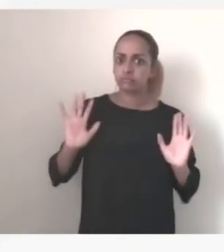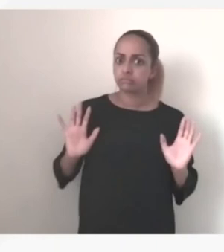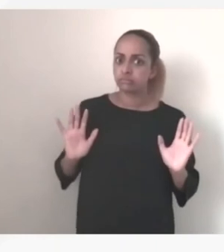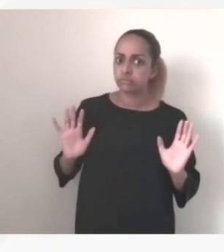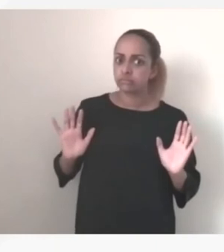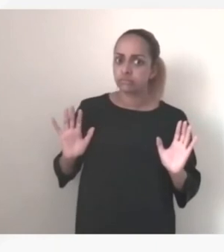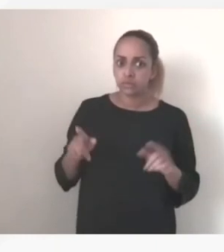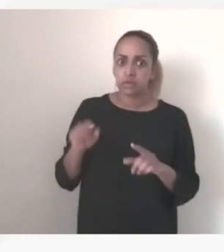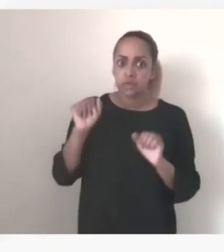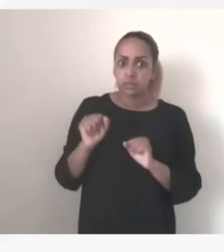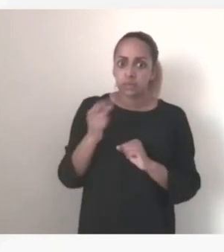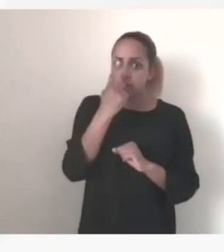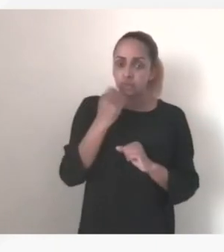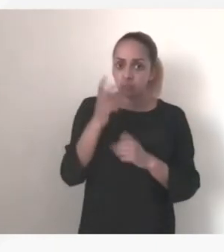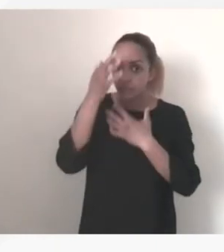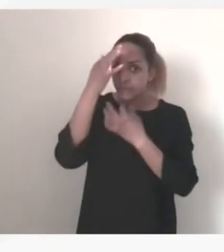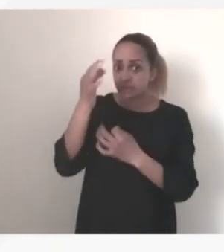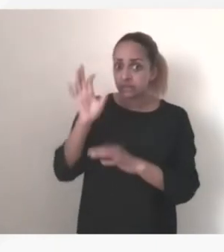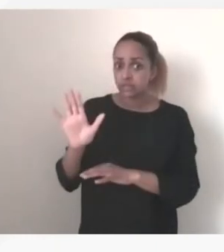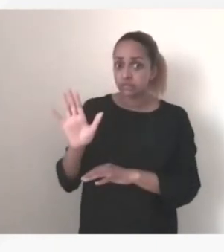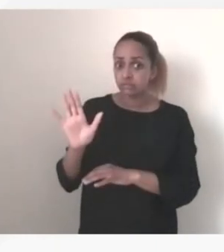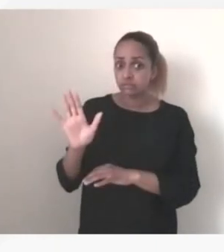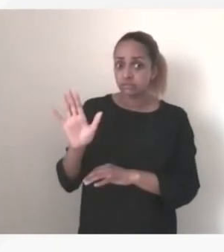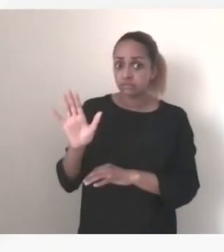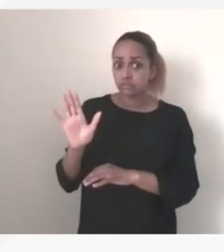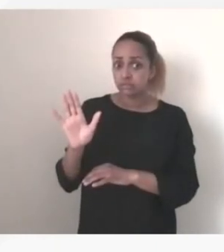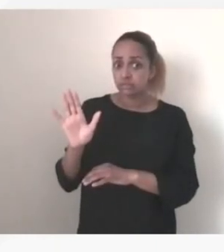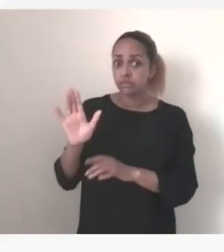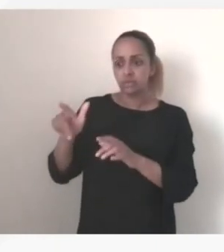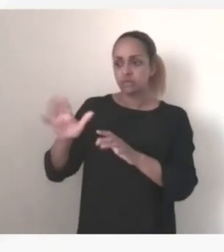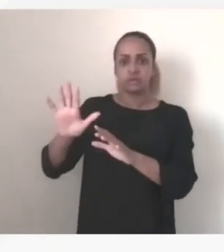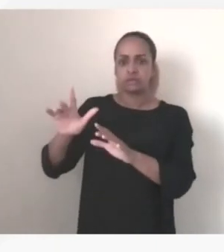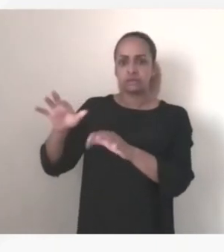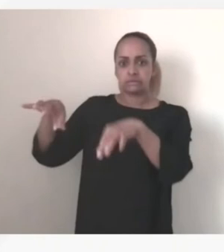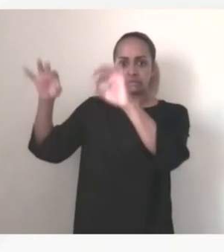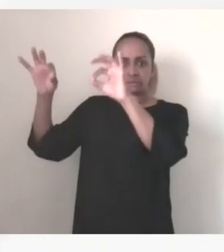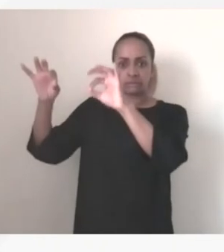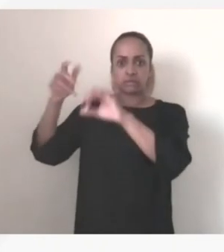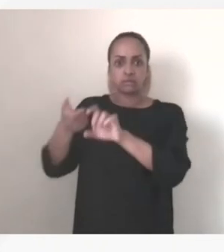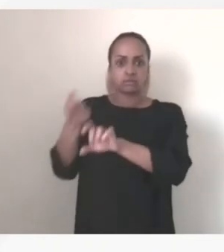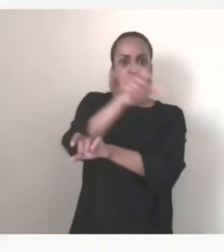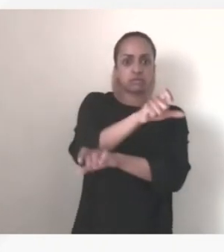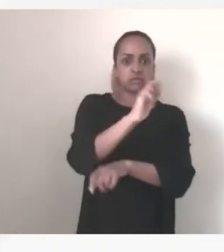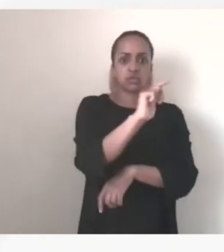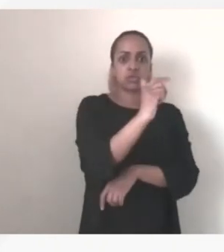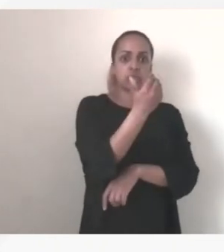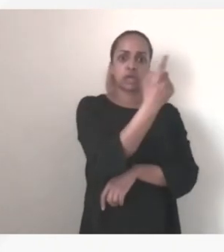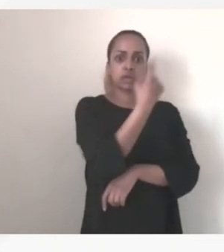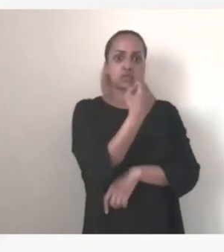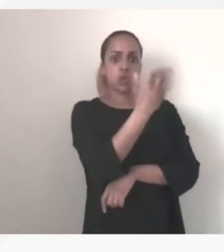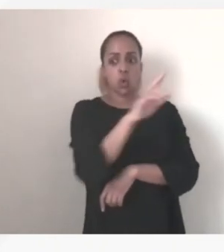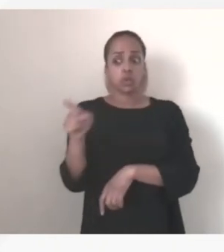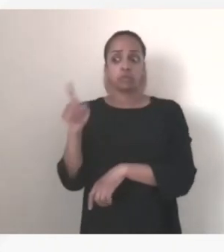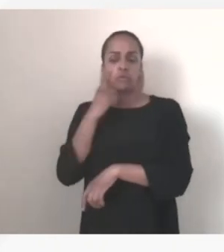préciser sa question je propose que vous passez à la question d'après et qu'Elsa précise sa question dans l'intervalle